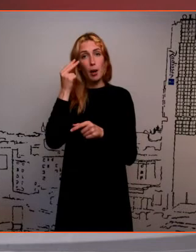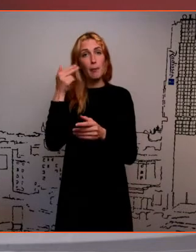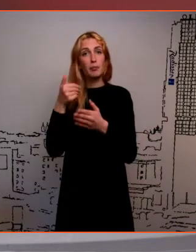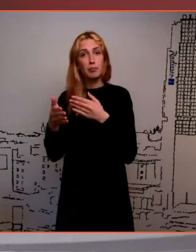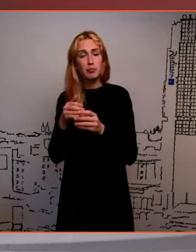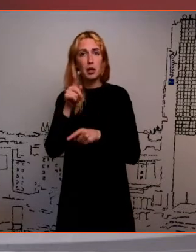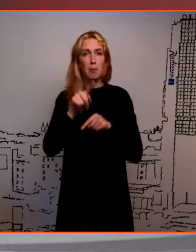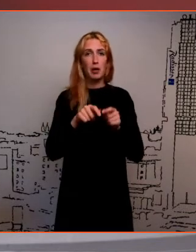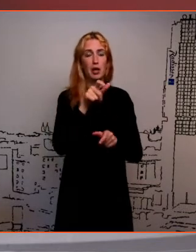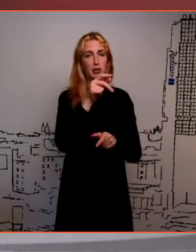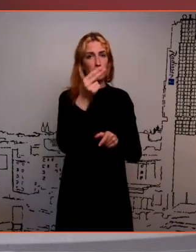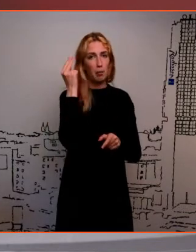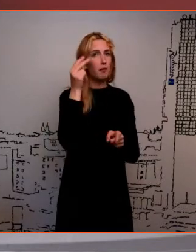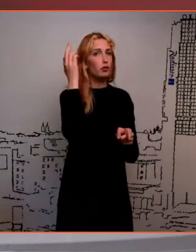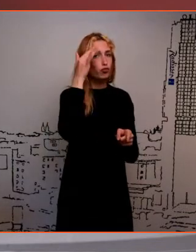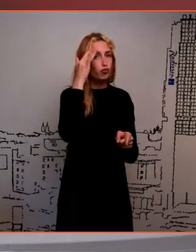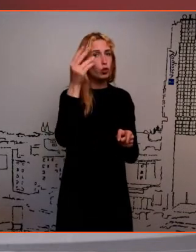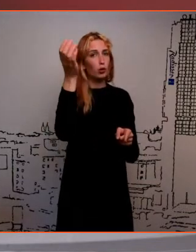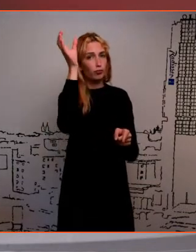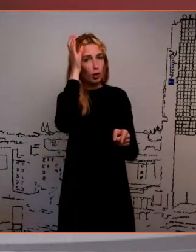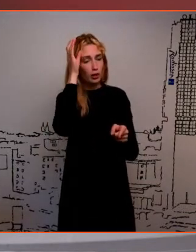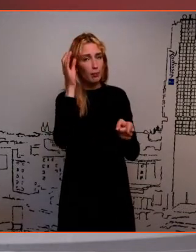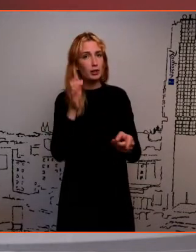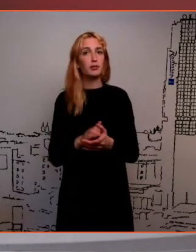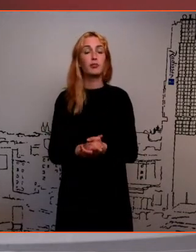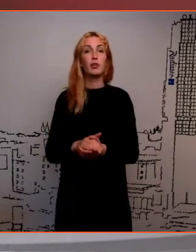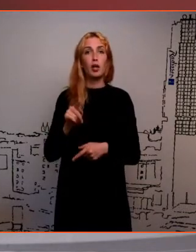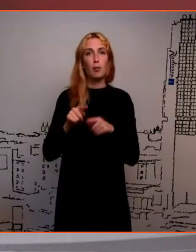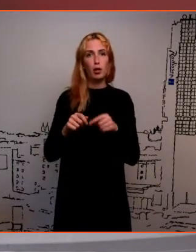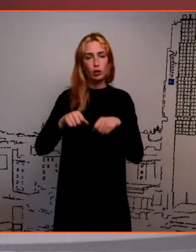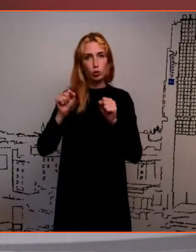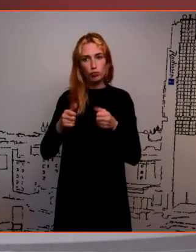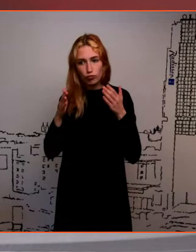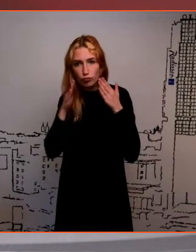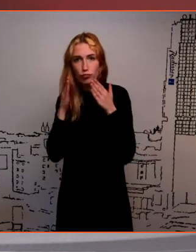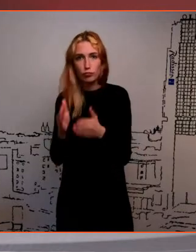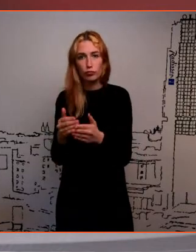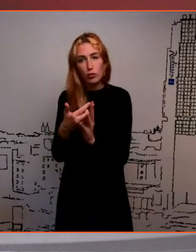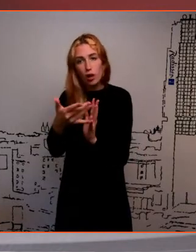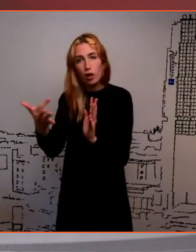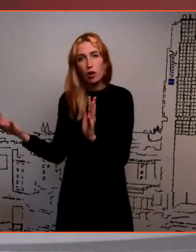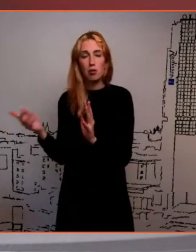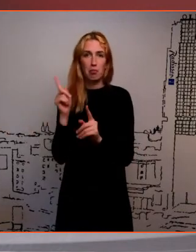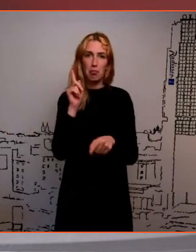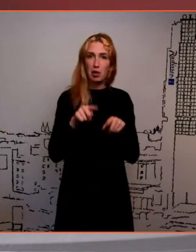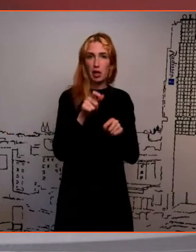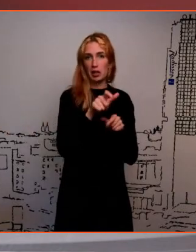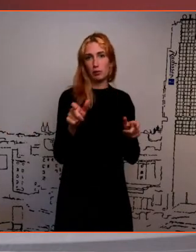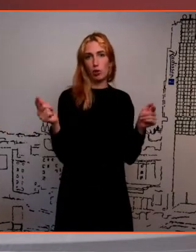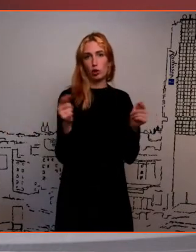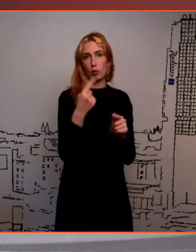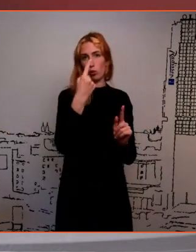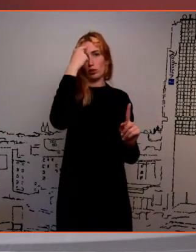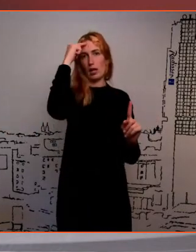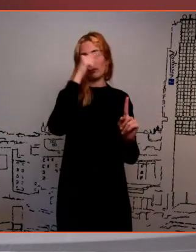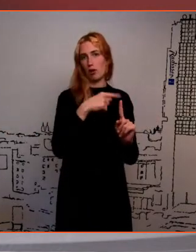suudab väga hästi keskenduda erinevatele eesmärkidele tegevustele, teisel on omane vaid ühe eesmärgi poole liikuda. Oluline on